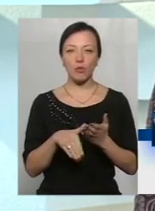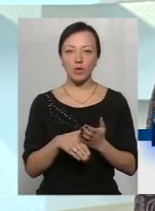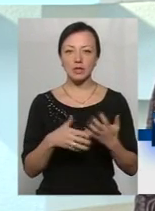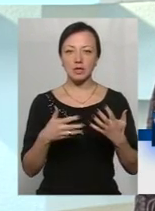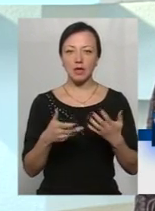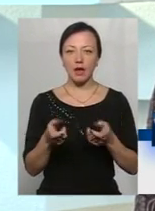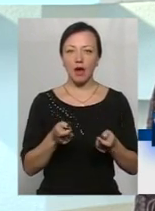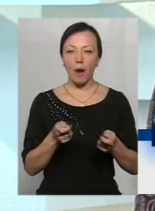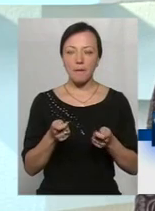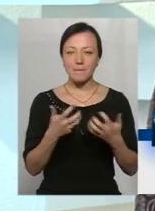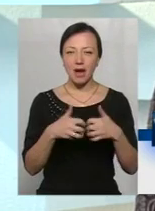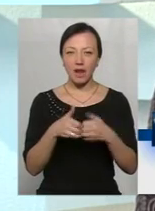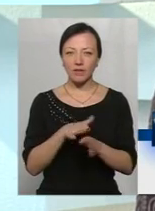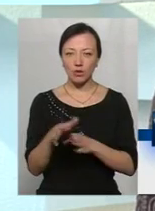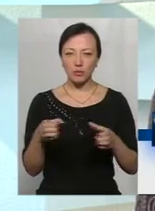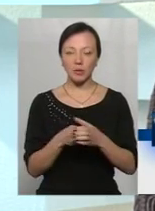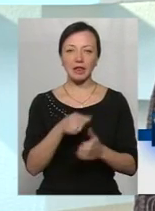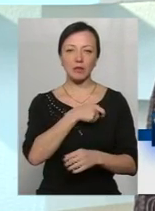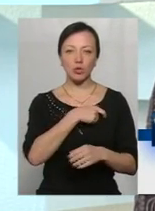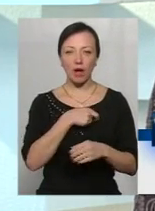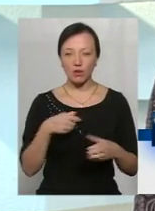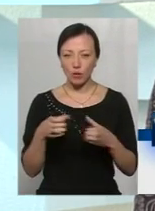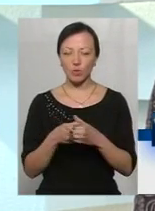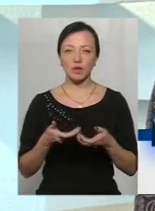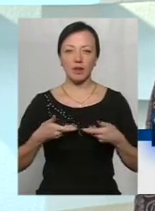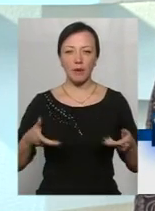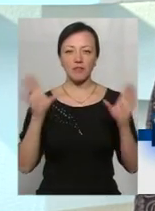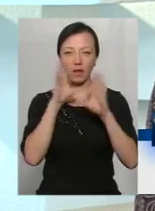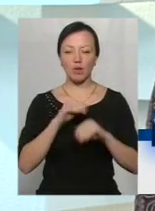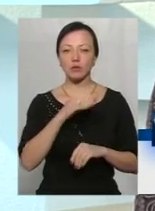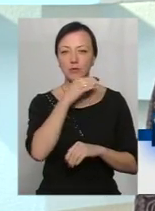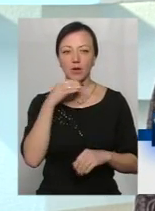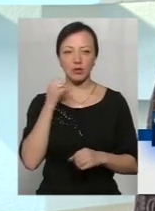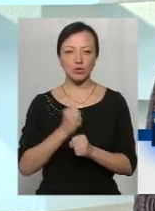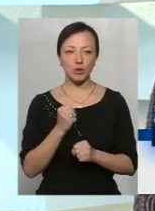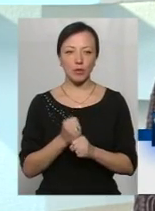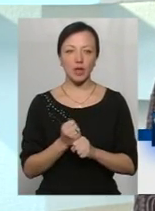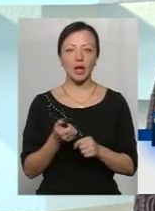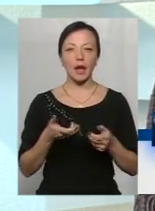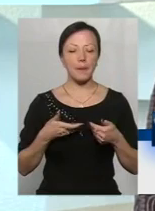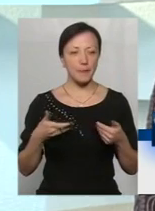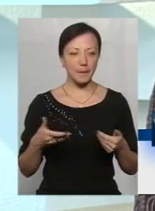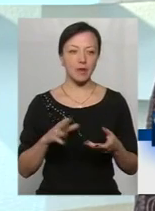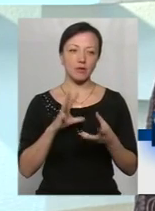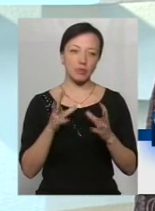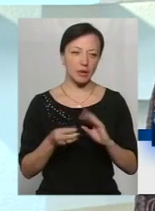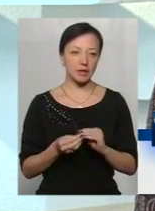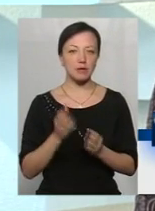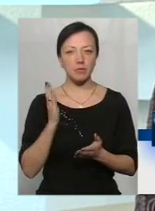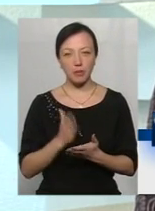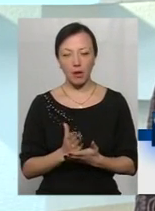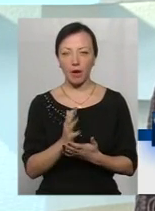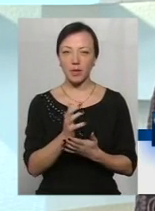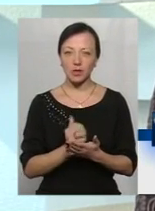виконавчого комітету, депутатського корпусу, нам вдалося чимало зробити. Ми, в принципі, маємо сьогодні вже